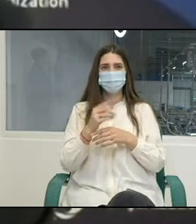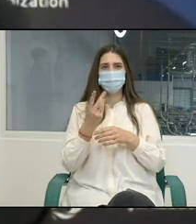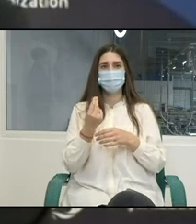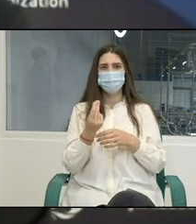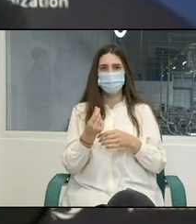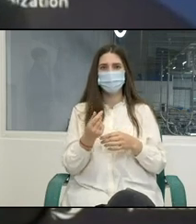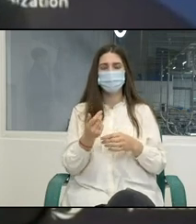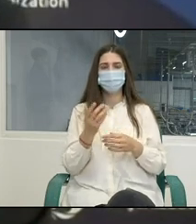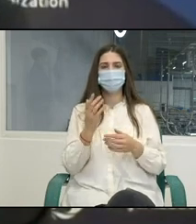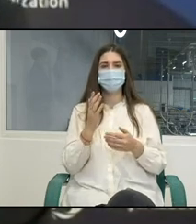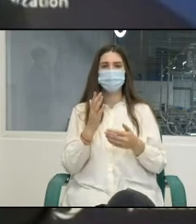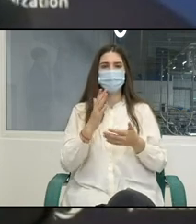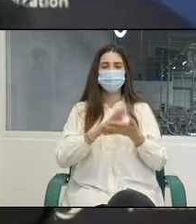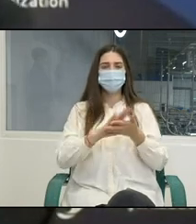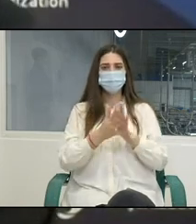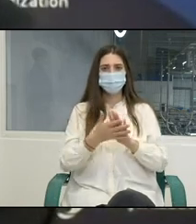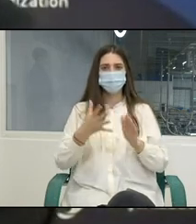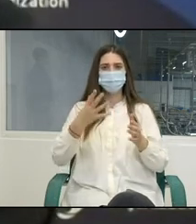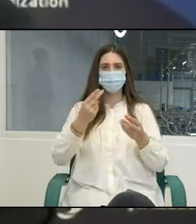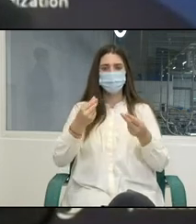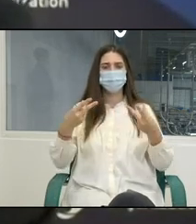este o parteneriat și